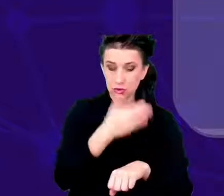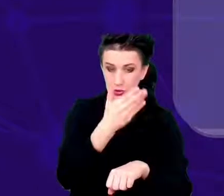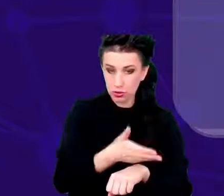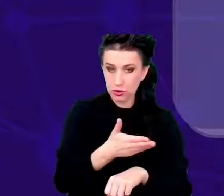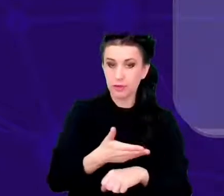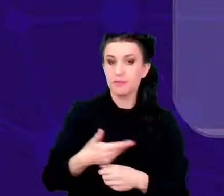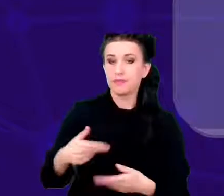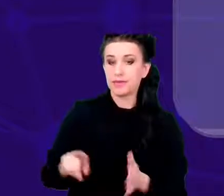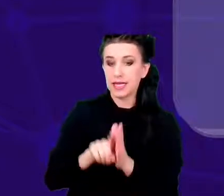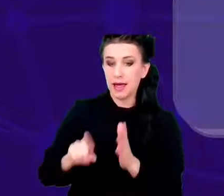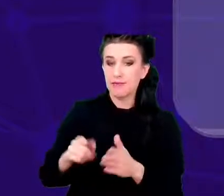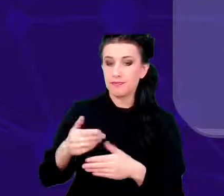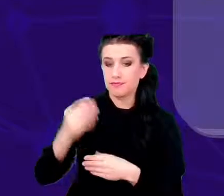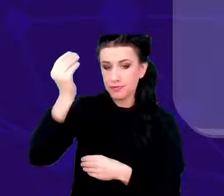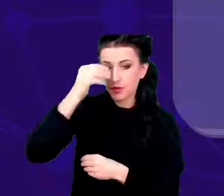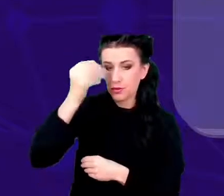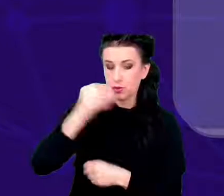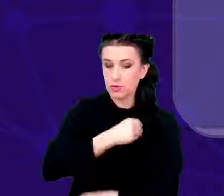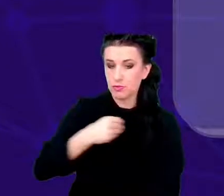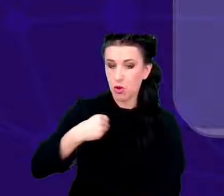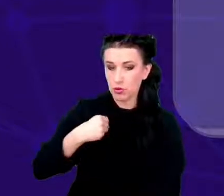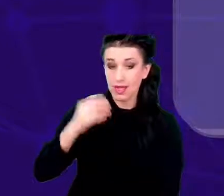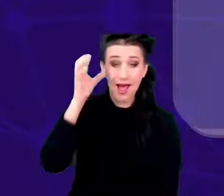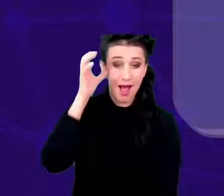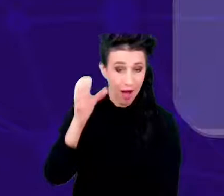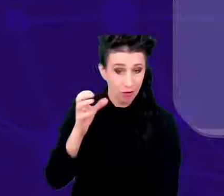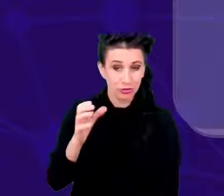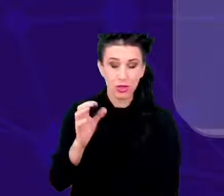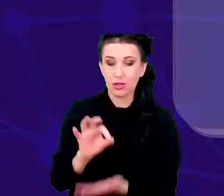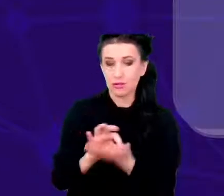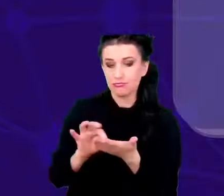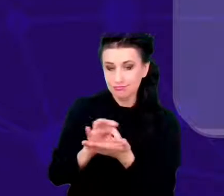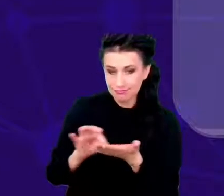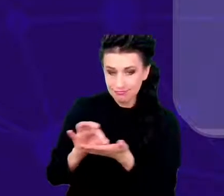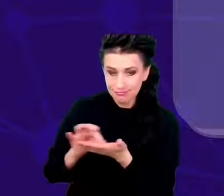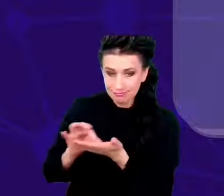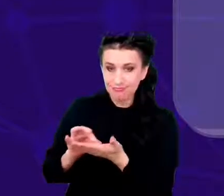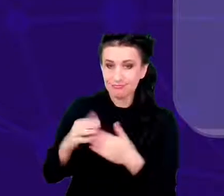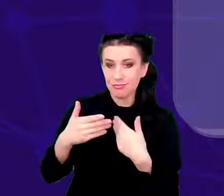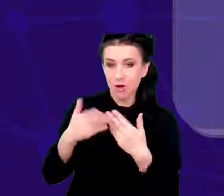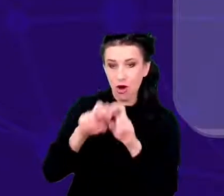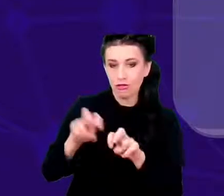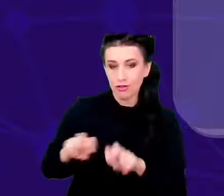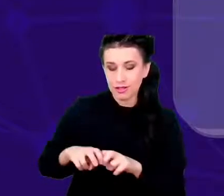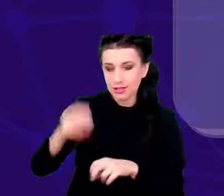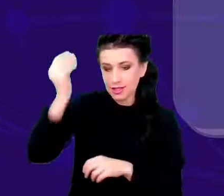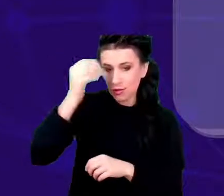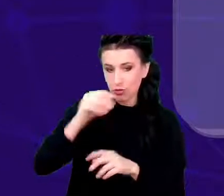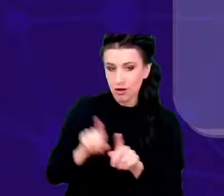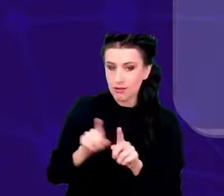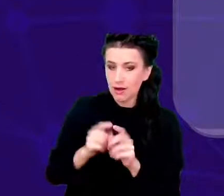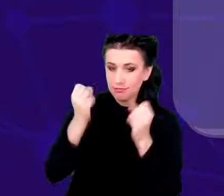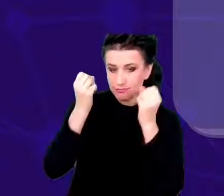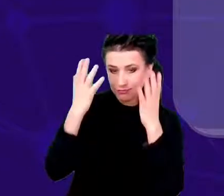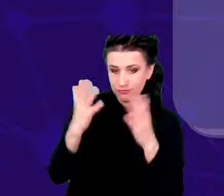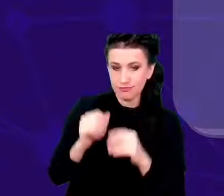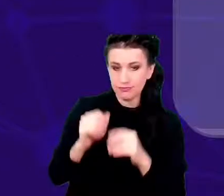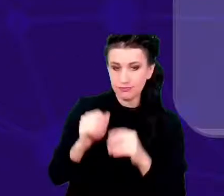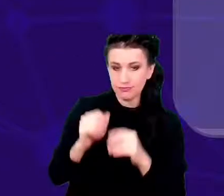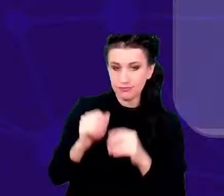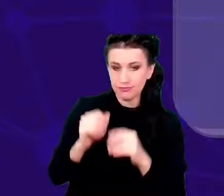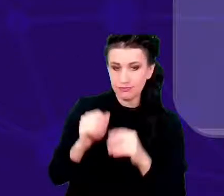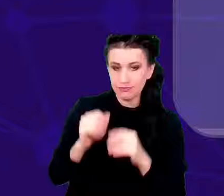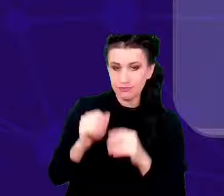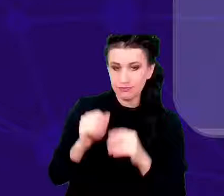Polskiej, autorem komiksów opowiadających historię odkryć naukowych oraz twórcą podcastu naukowego